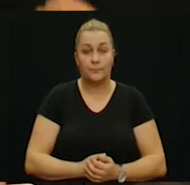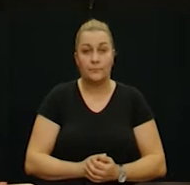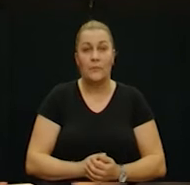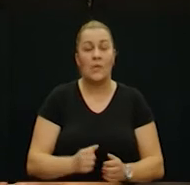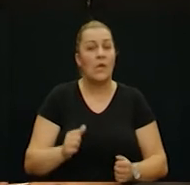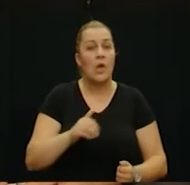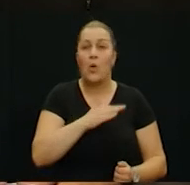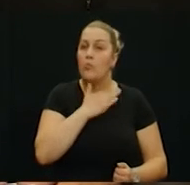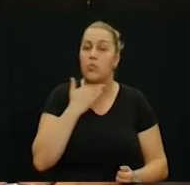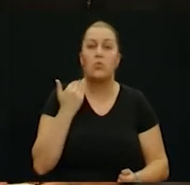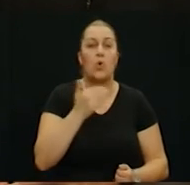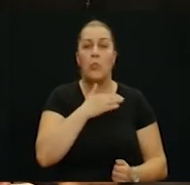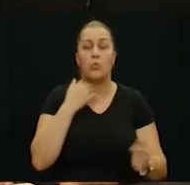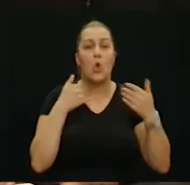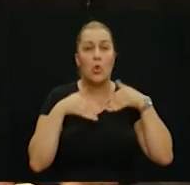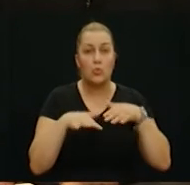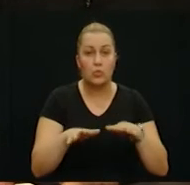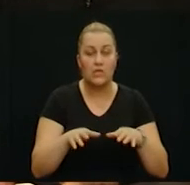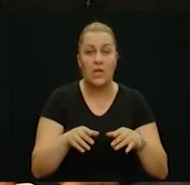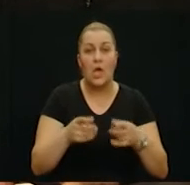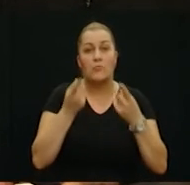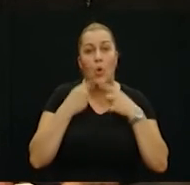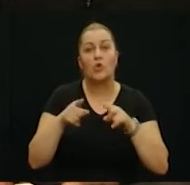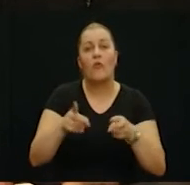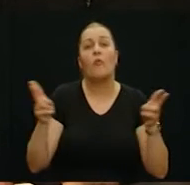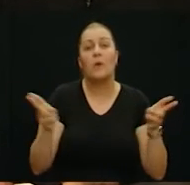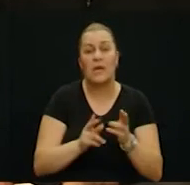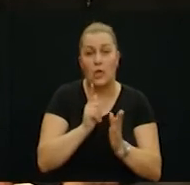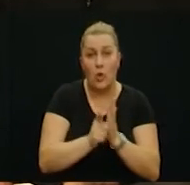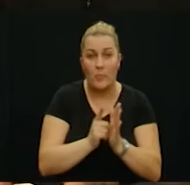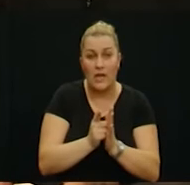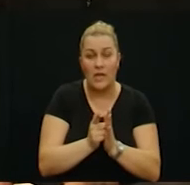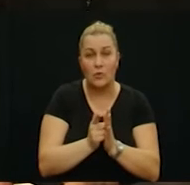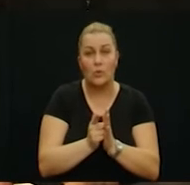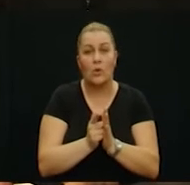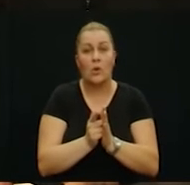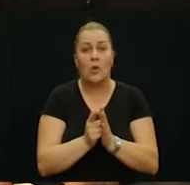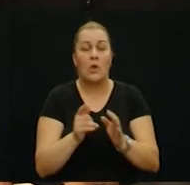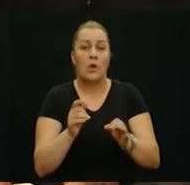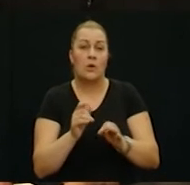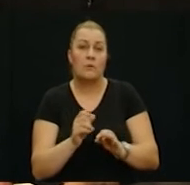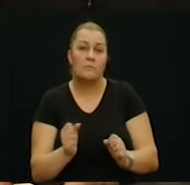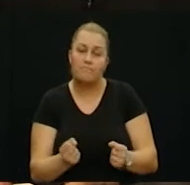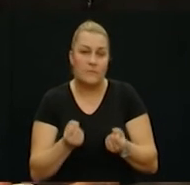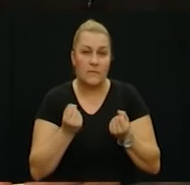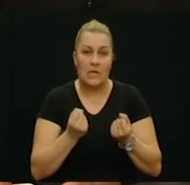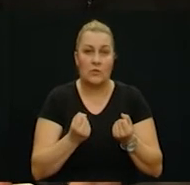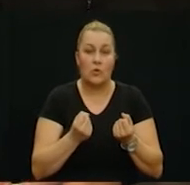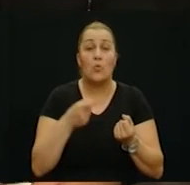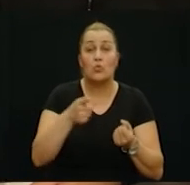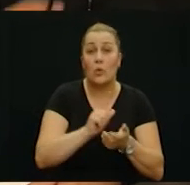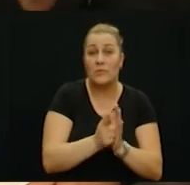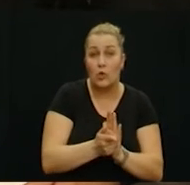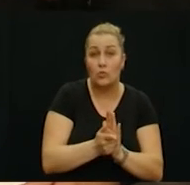Jako puno ljudi pogotovo u kratkom periodu jer imate mir i onda jedan put počnu granate.